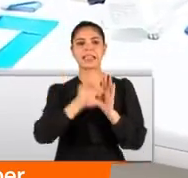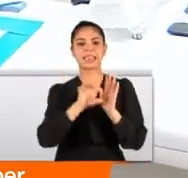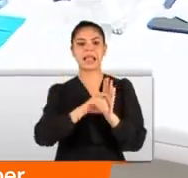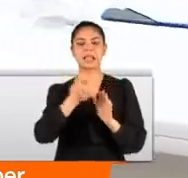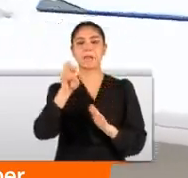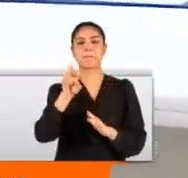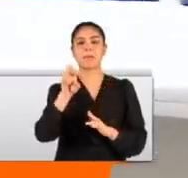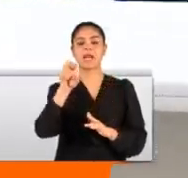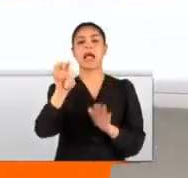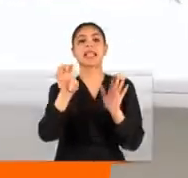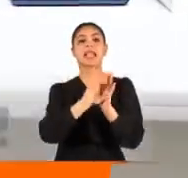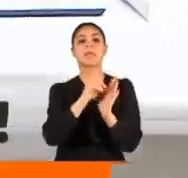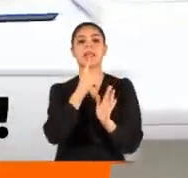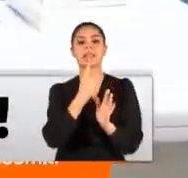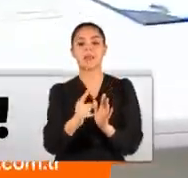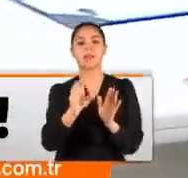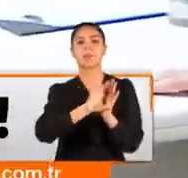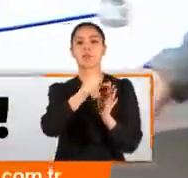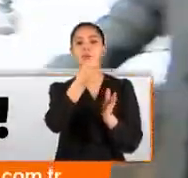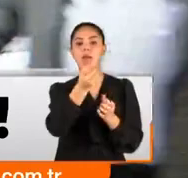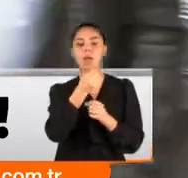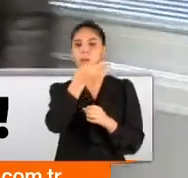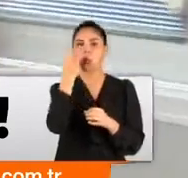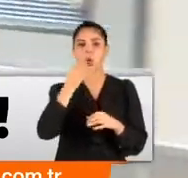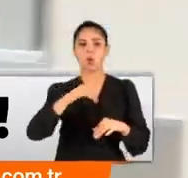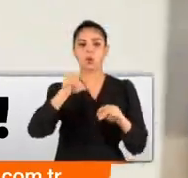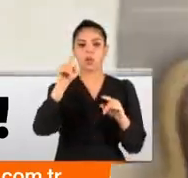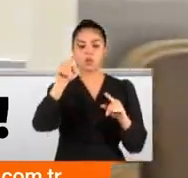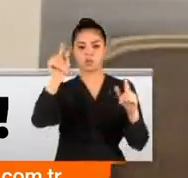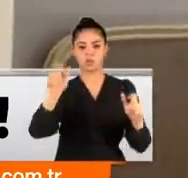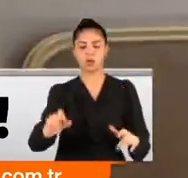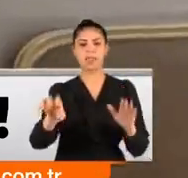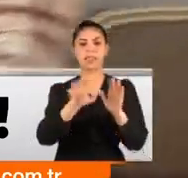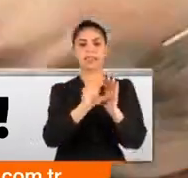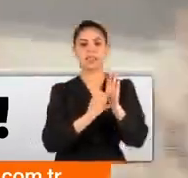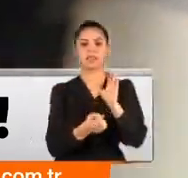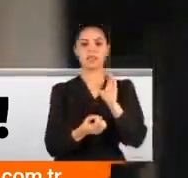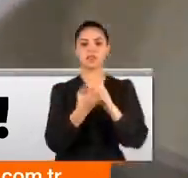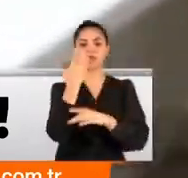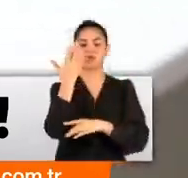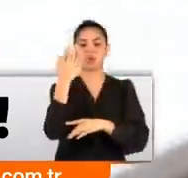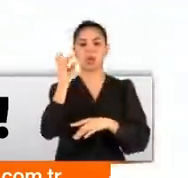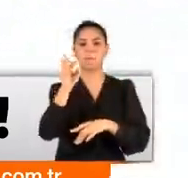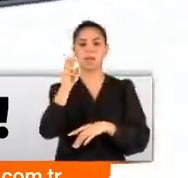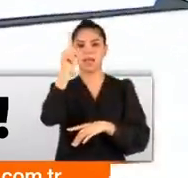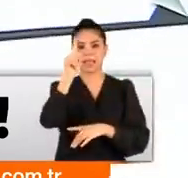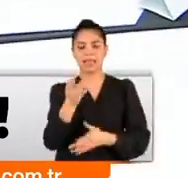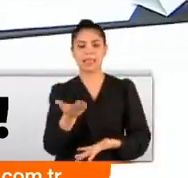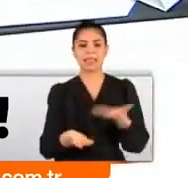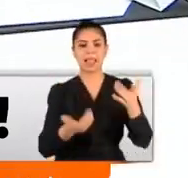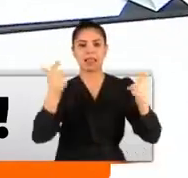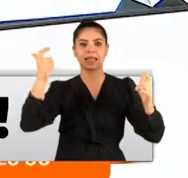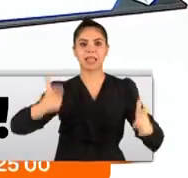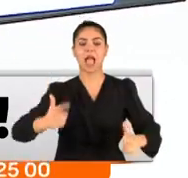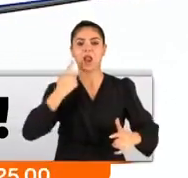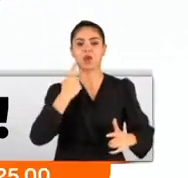pırlantanın kimliğidir ve o kimliği çıkarmak da hiç kolay değil. İşte burada sertifikanın çıkarıldığı ve pırlantaların ilk değerlendirildiği